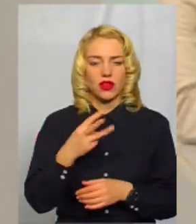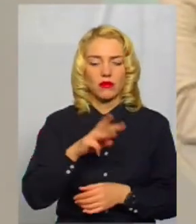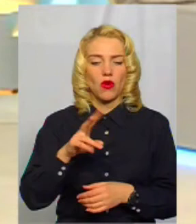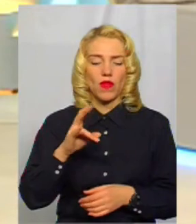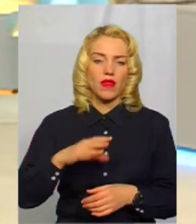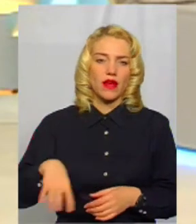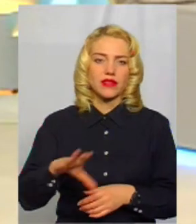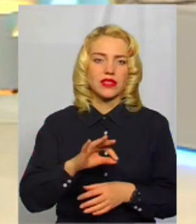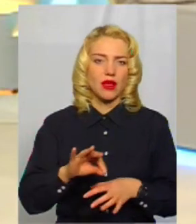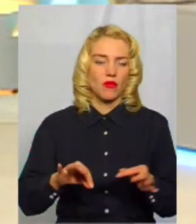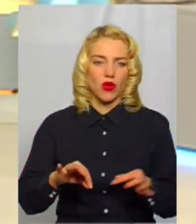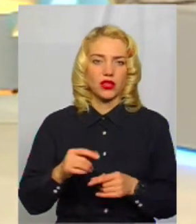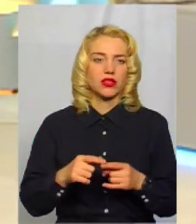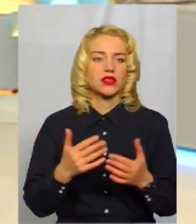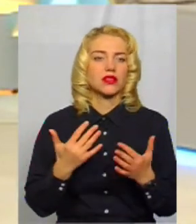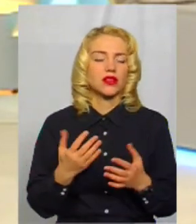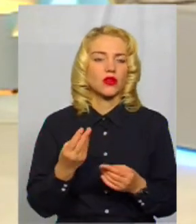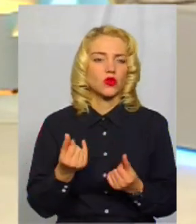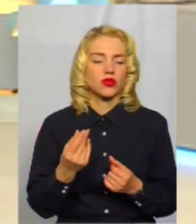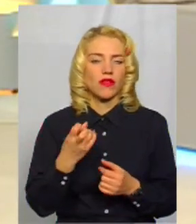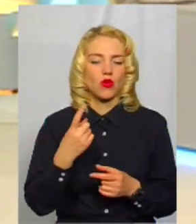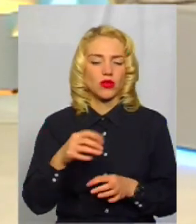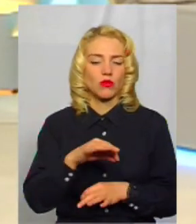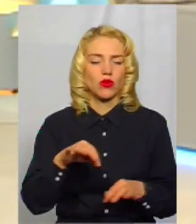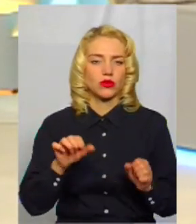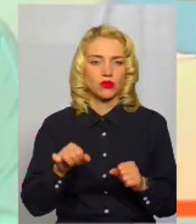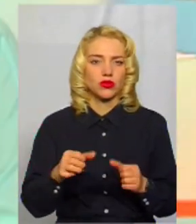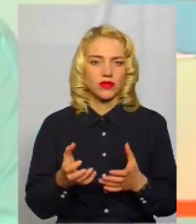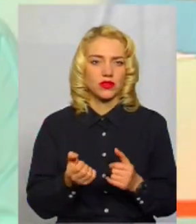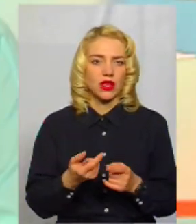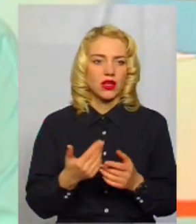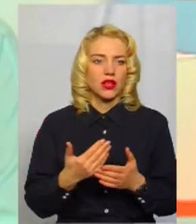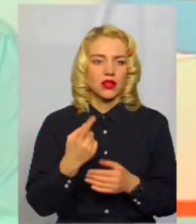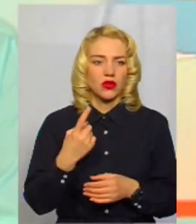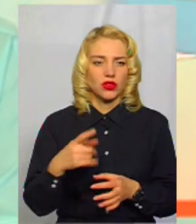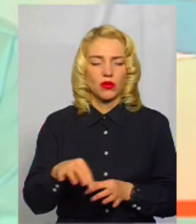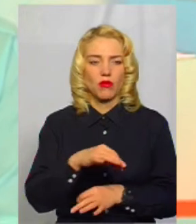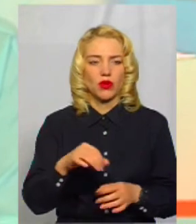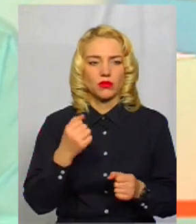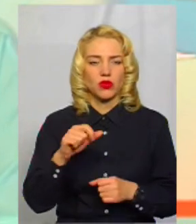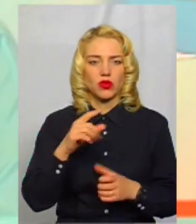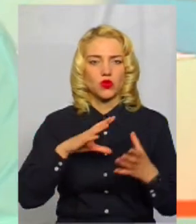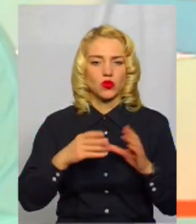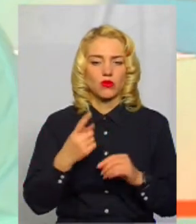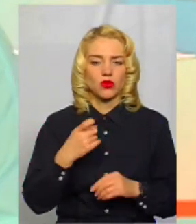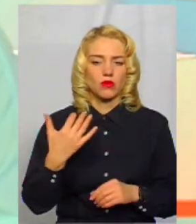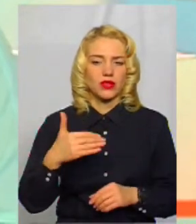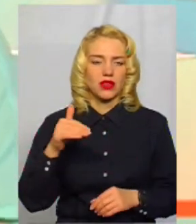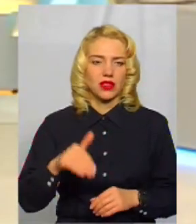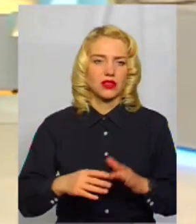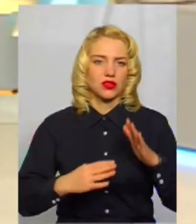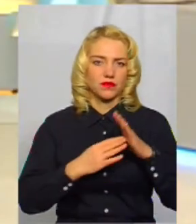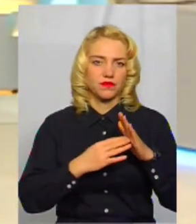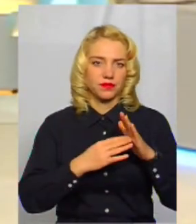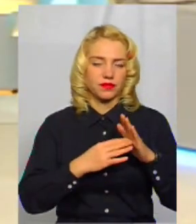на всі проєкти. Так. Це скільки грошей на один проєкт переможець? На один проєкт переможець у нас сума 150 тисяч гранична. 150